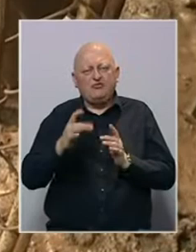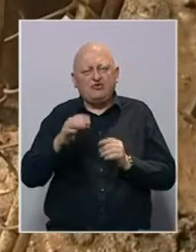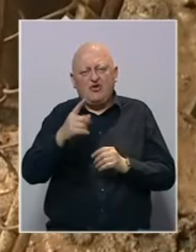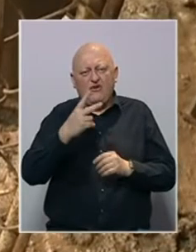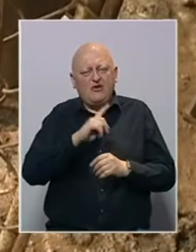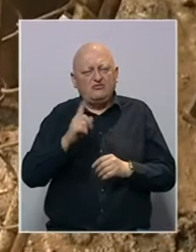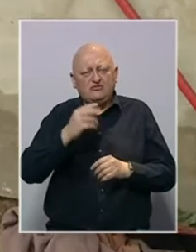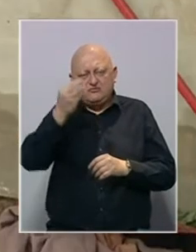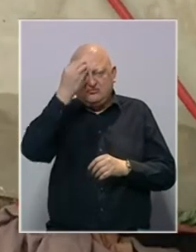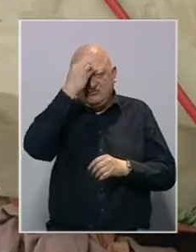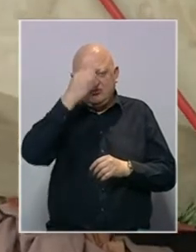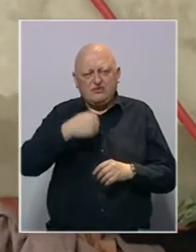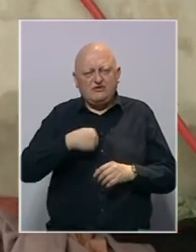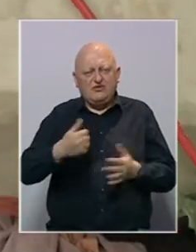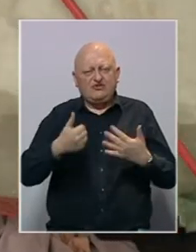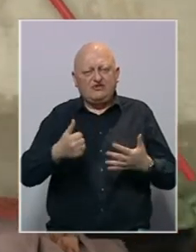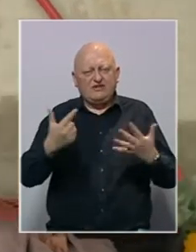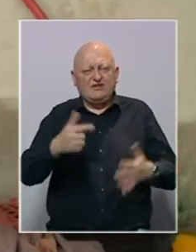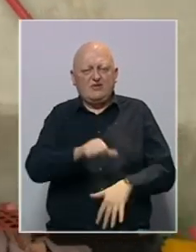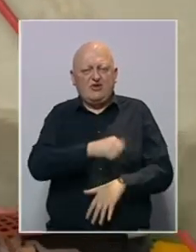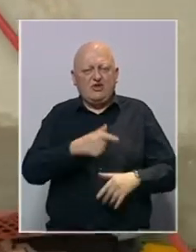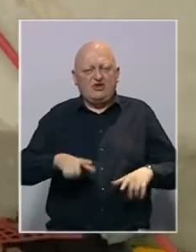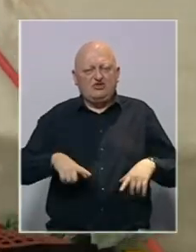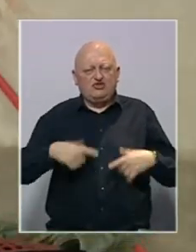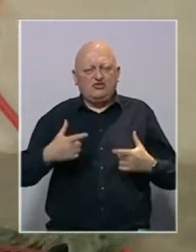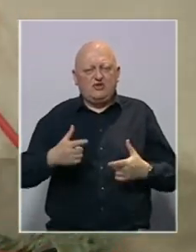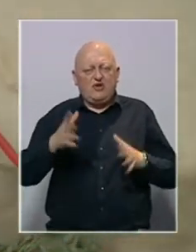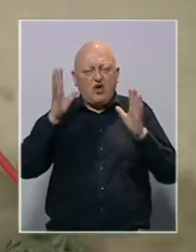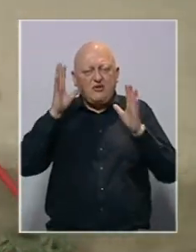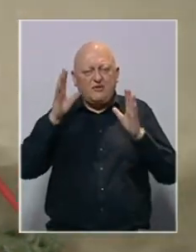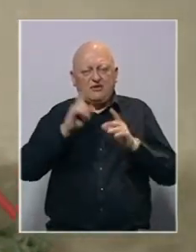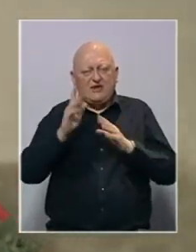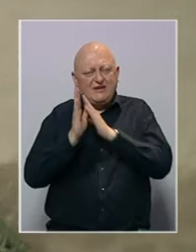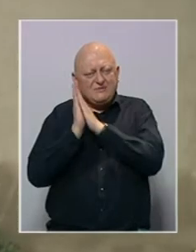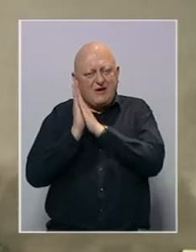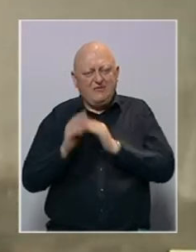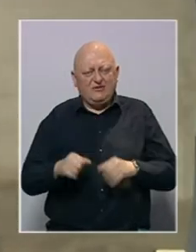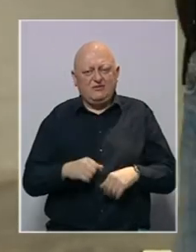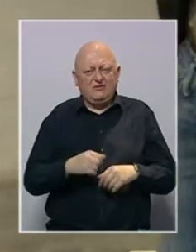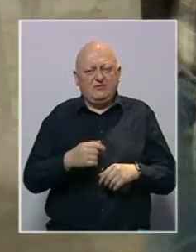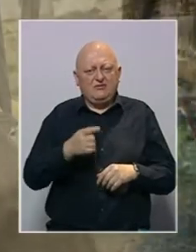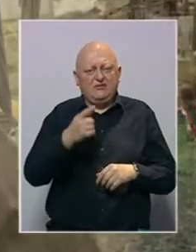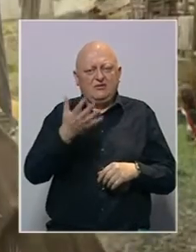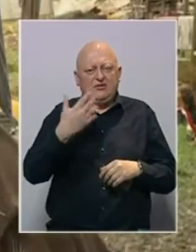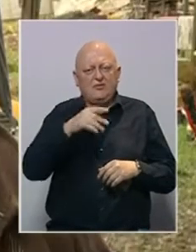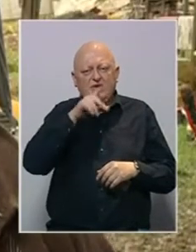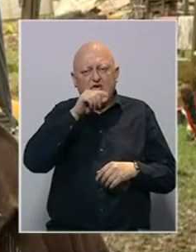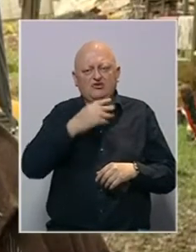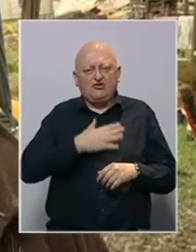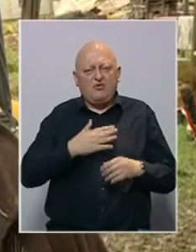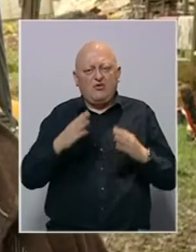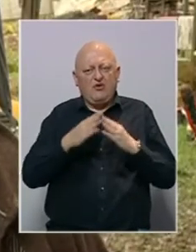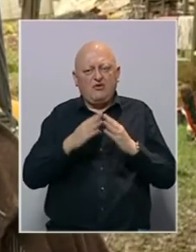ovako nešto nisu upamtili za svojih 67 godina života. Od petka ne spavaju. Pa 50 mijako koši, to moje